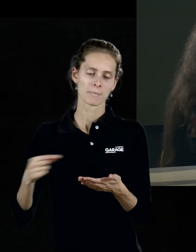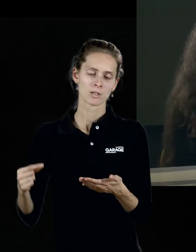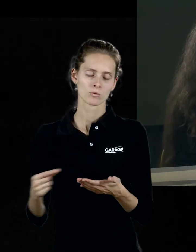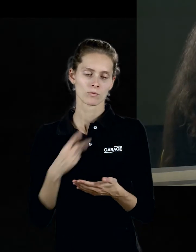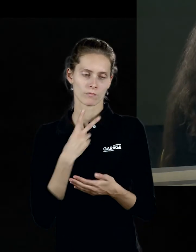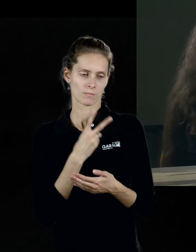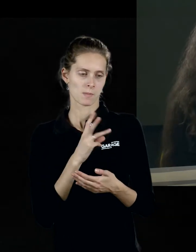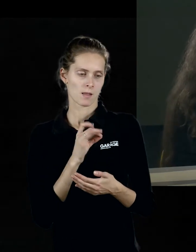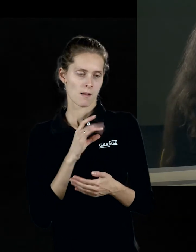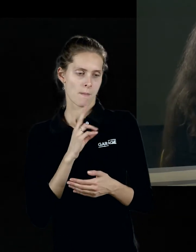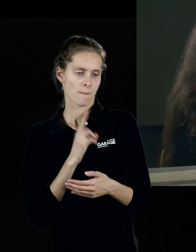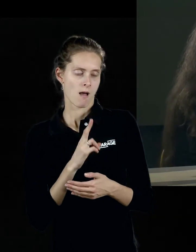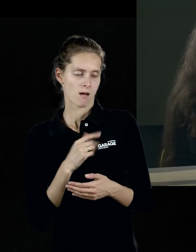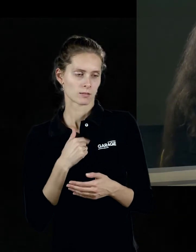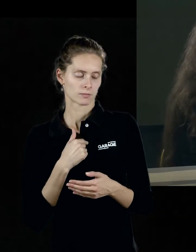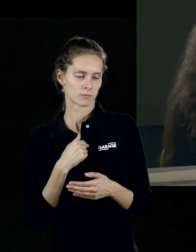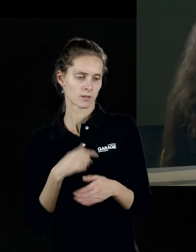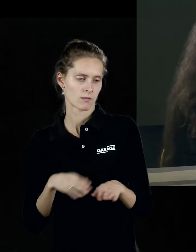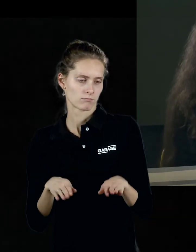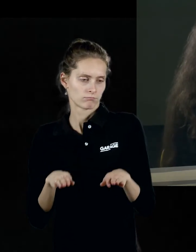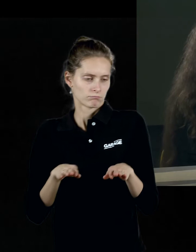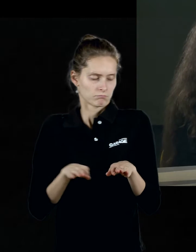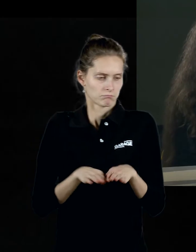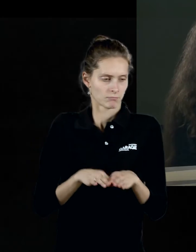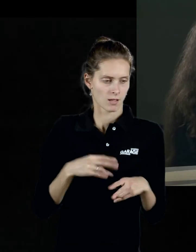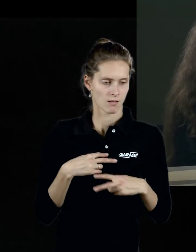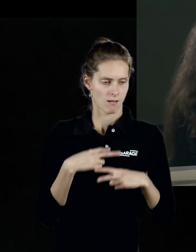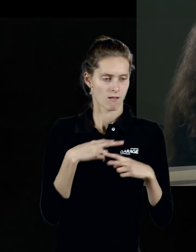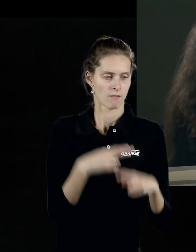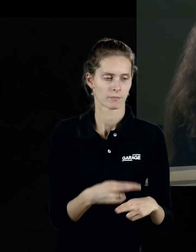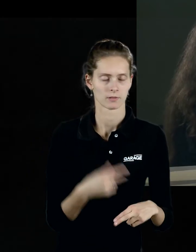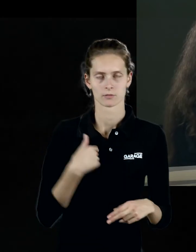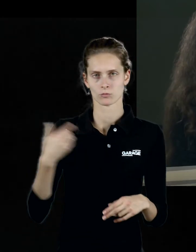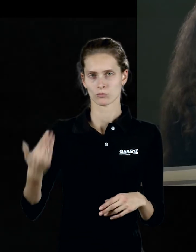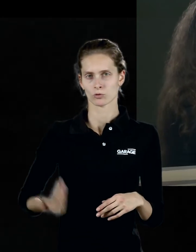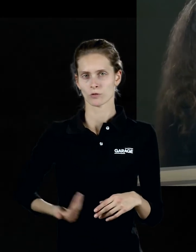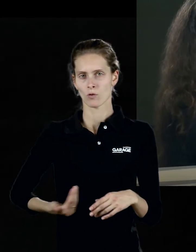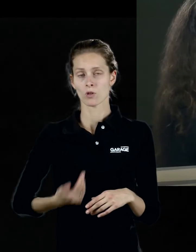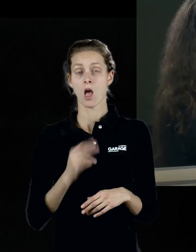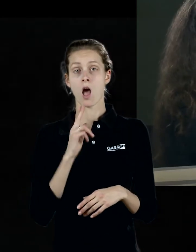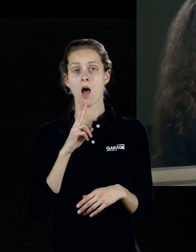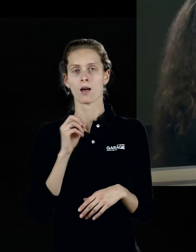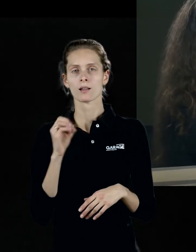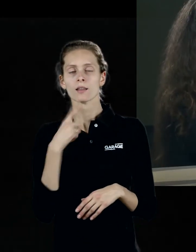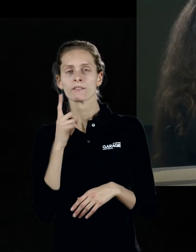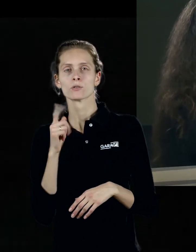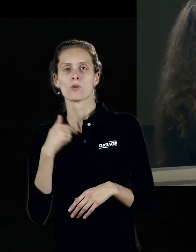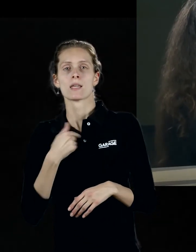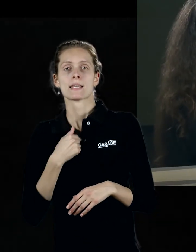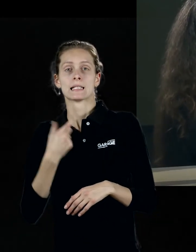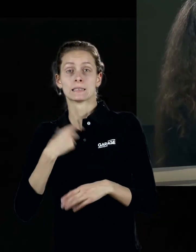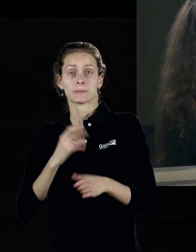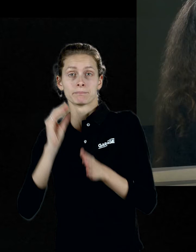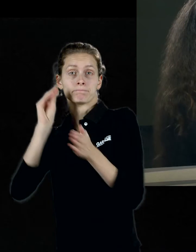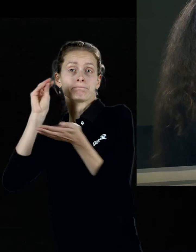один уровень с животными, растениями, которых он пишет. Но сам Клей говорил, а я себя помещаю в ту изначальную точку, из которой